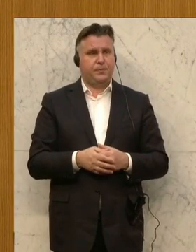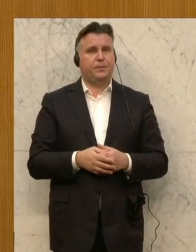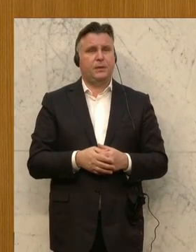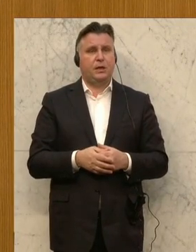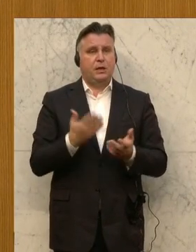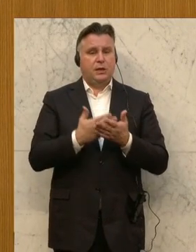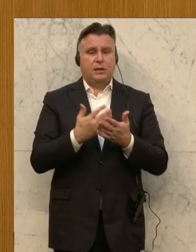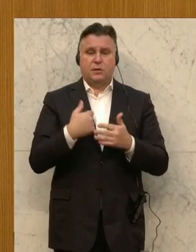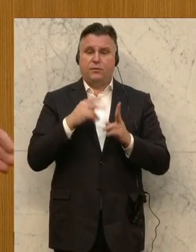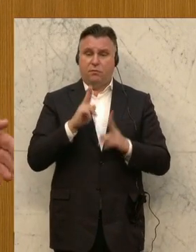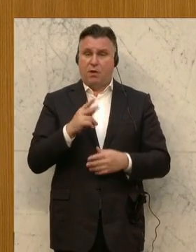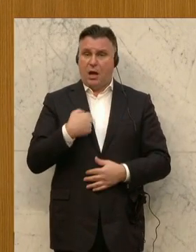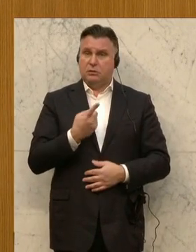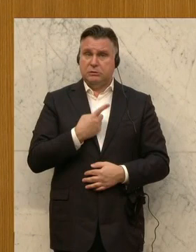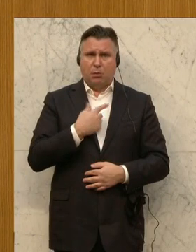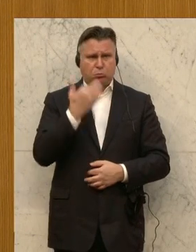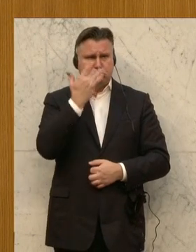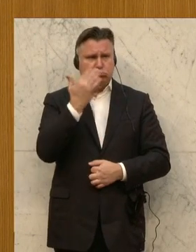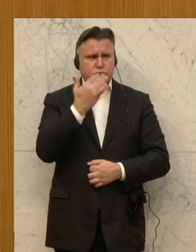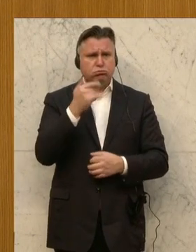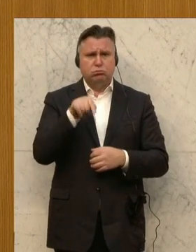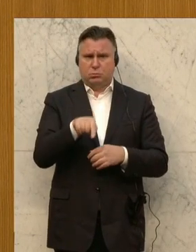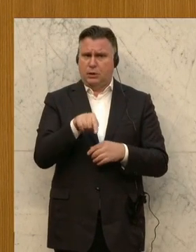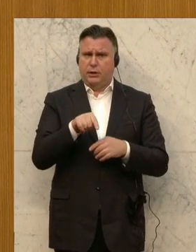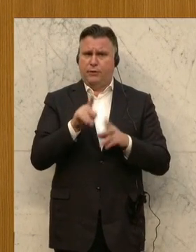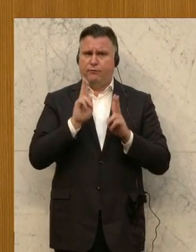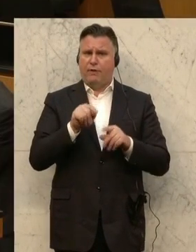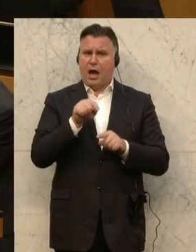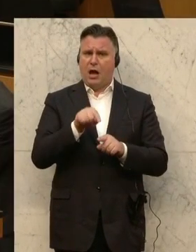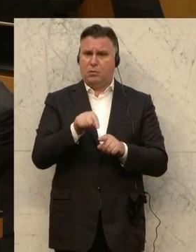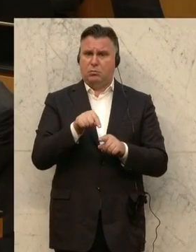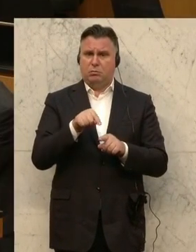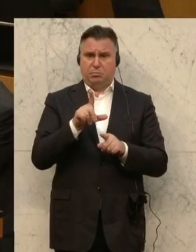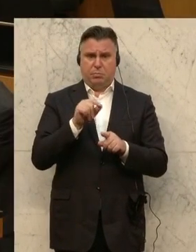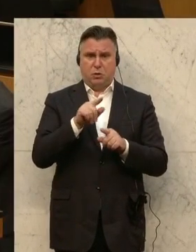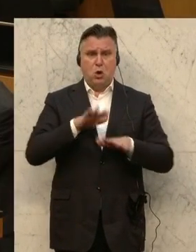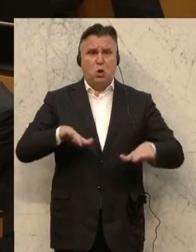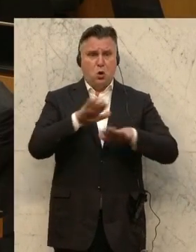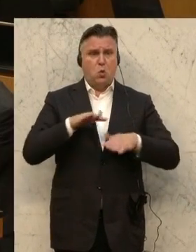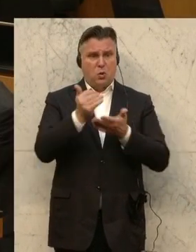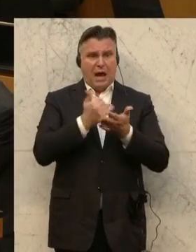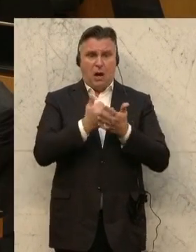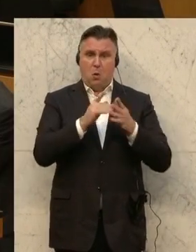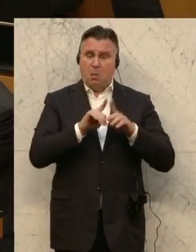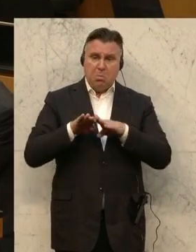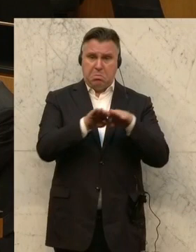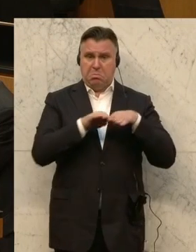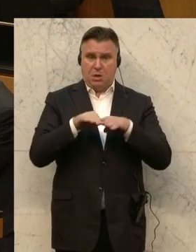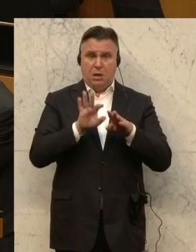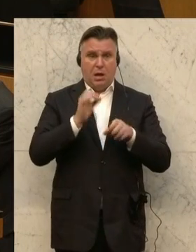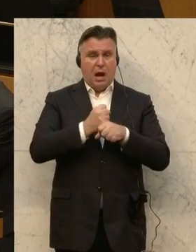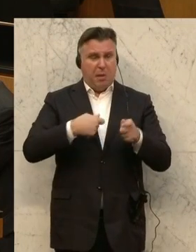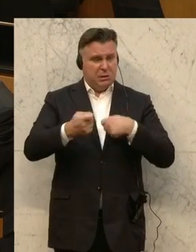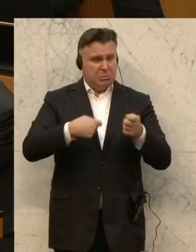Jetzt frage ich mich, welche Auswirkung hätte ein bedingungsloses Grundeinkommen auf den Arbeitsmarkt?